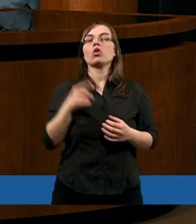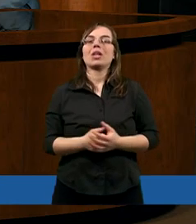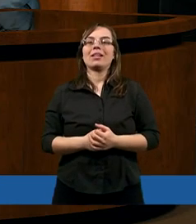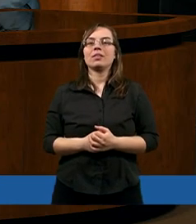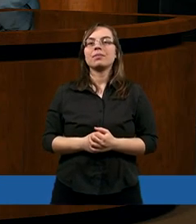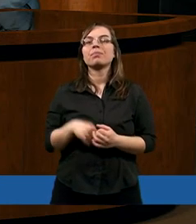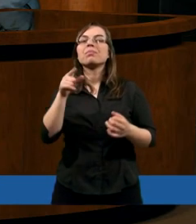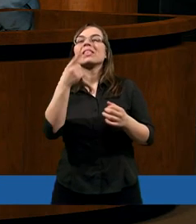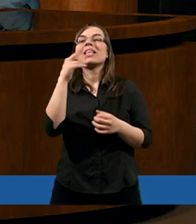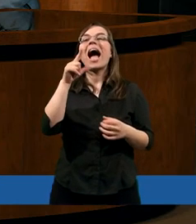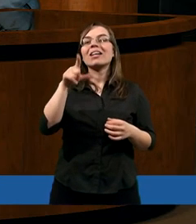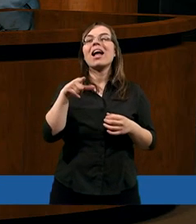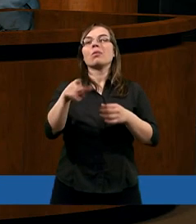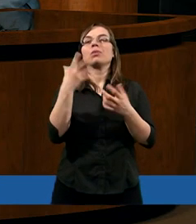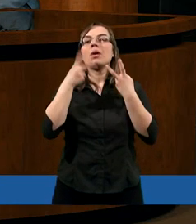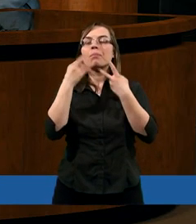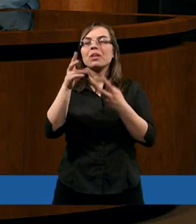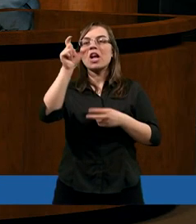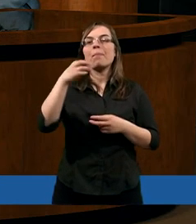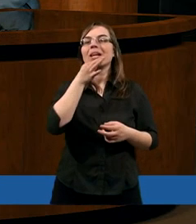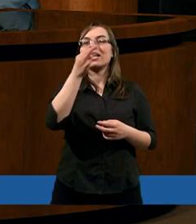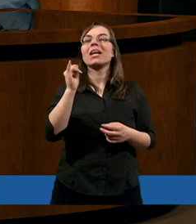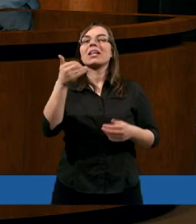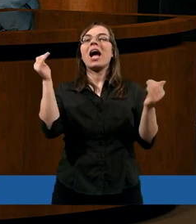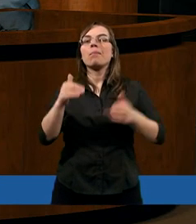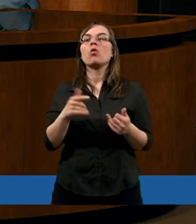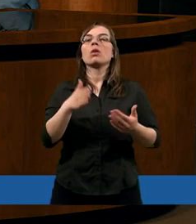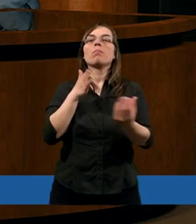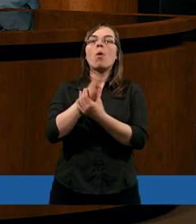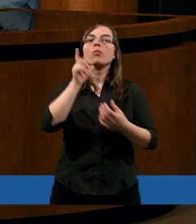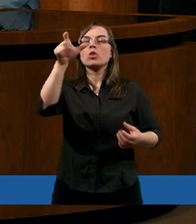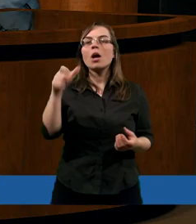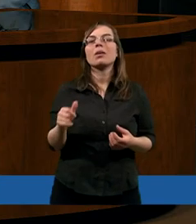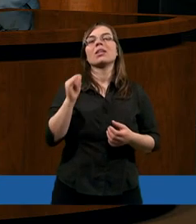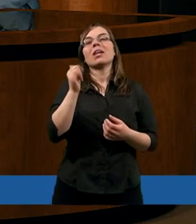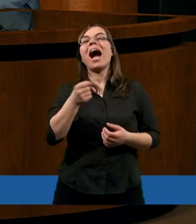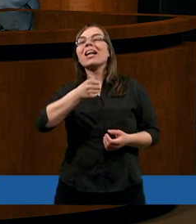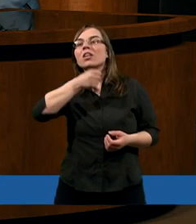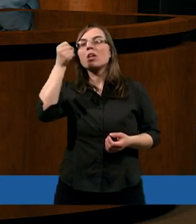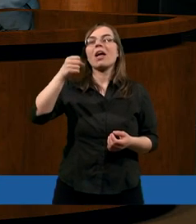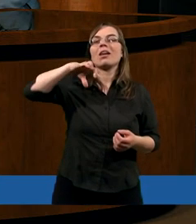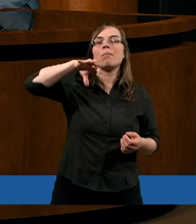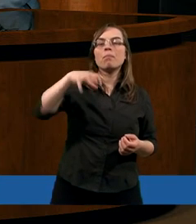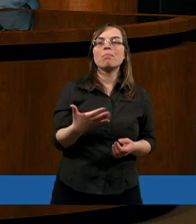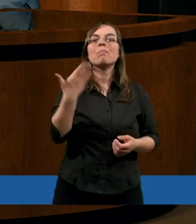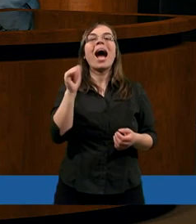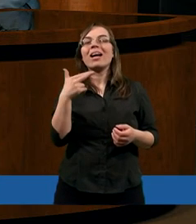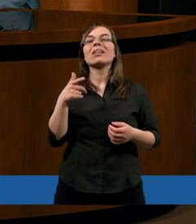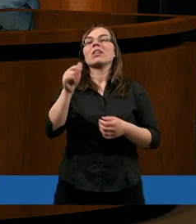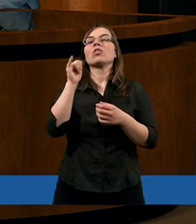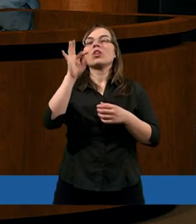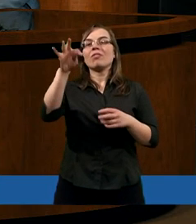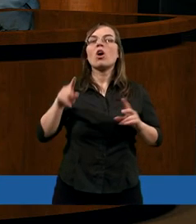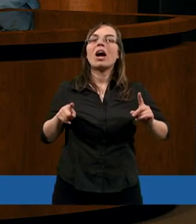strony. Marianie, ja chciałem Ciebie zapytać, jak można pomóc Tobie, jako starszemu zboru w